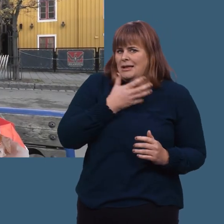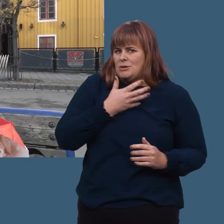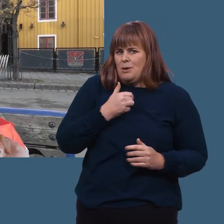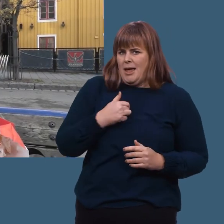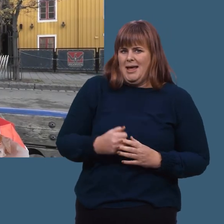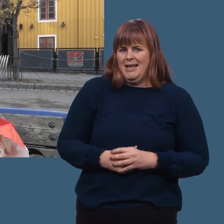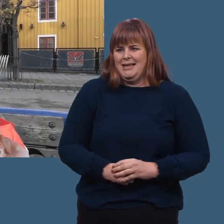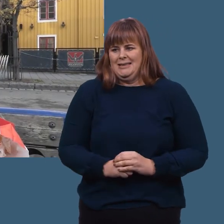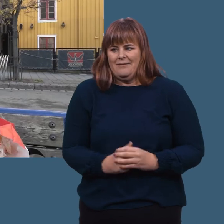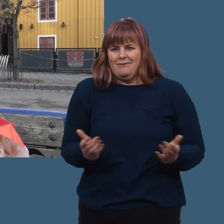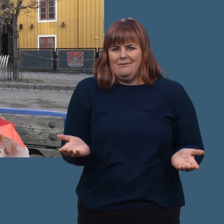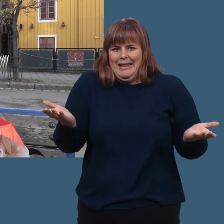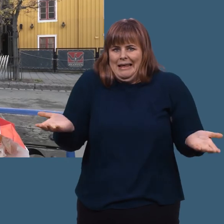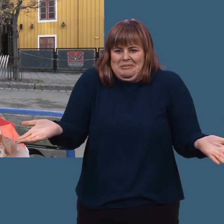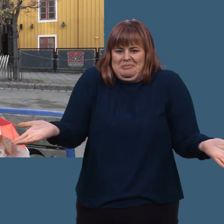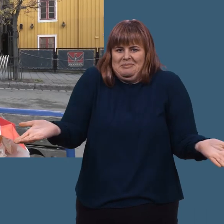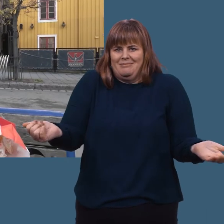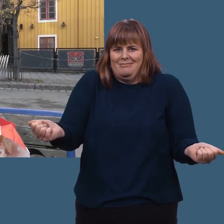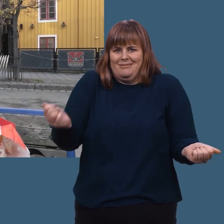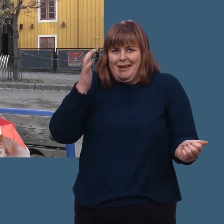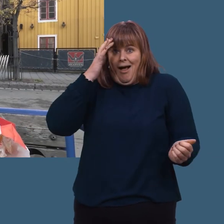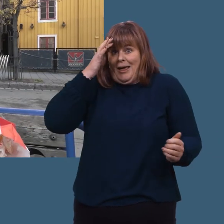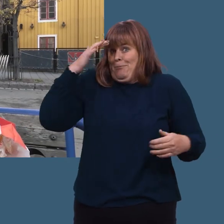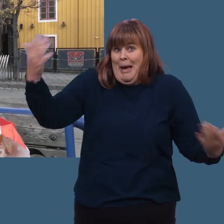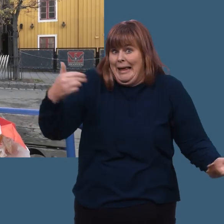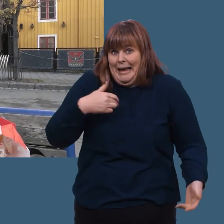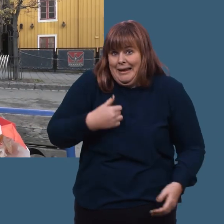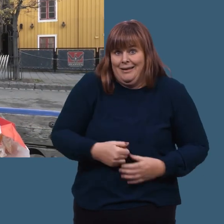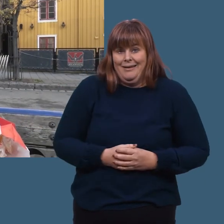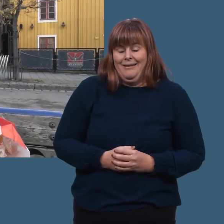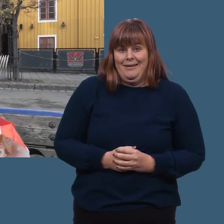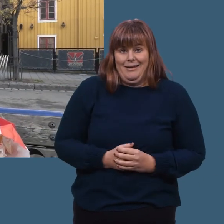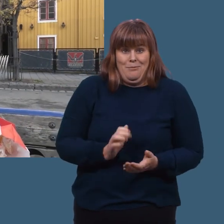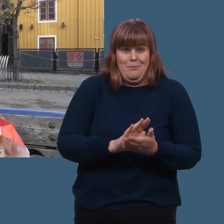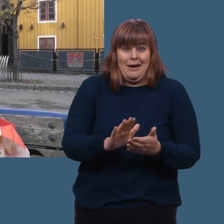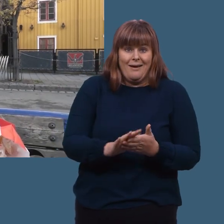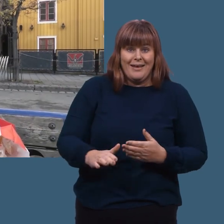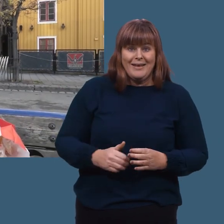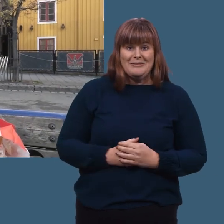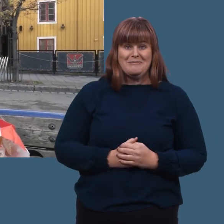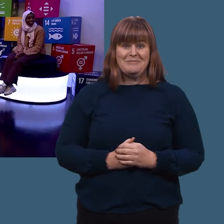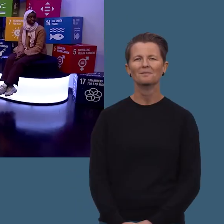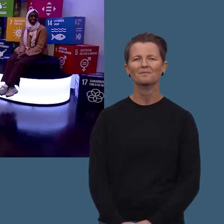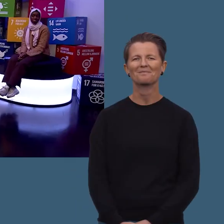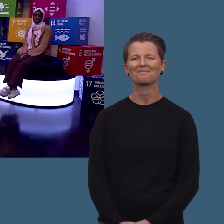men jeg vet ikke. Jeg vet ikke hva. Jeg har ikke peiling. Beklager.